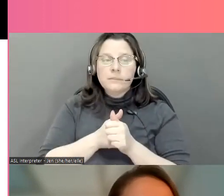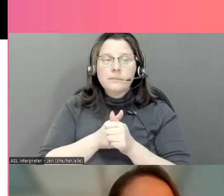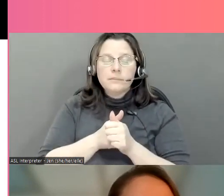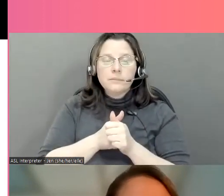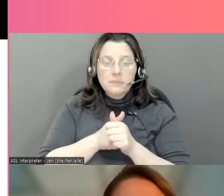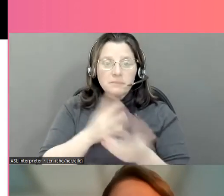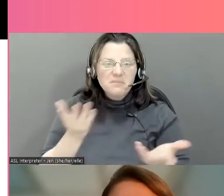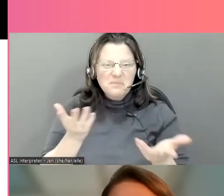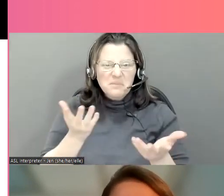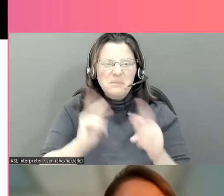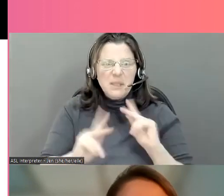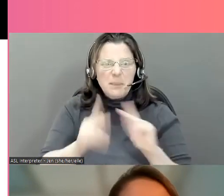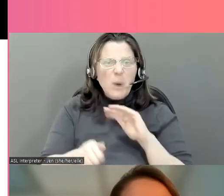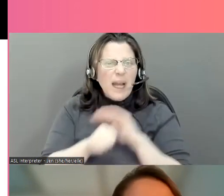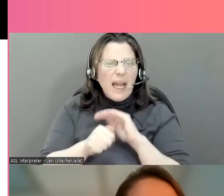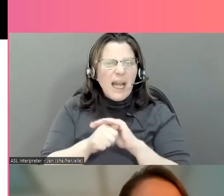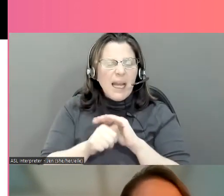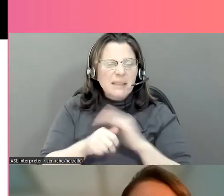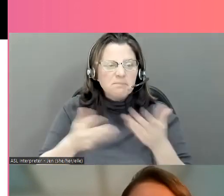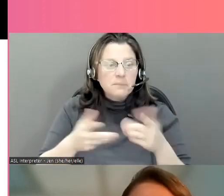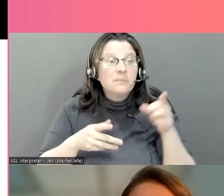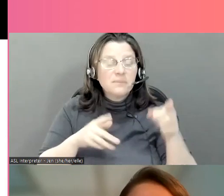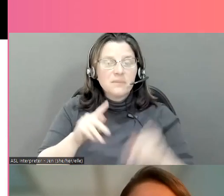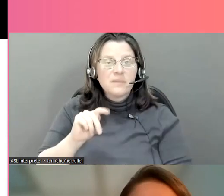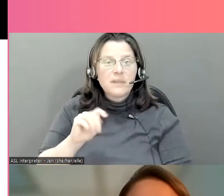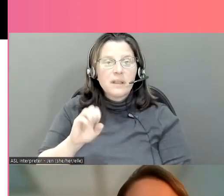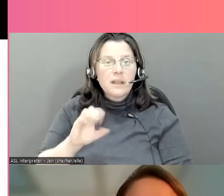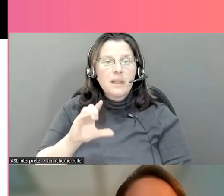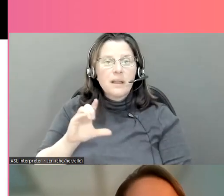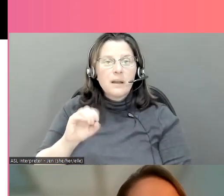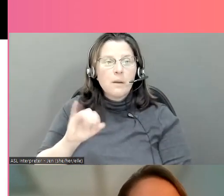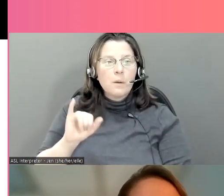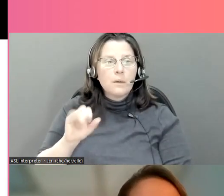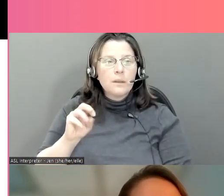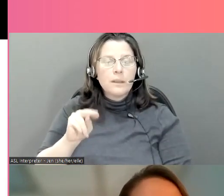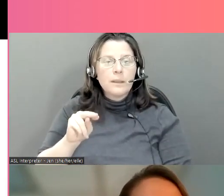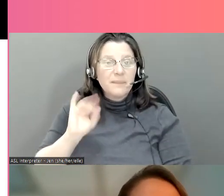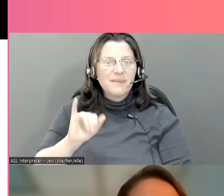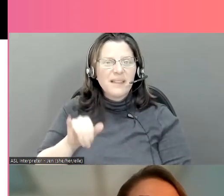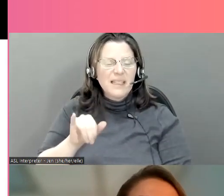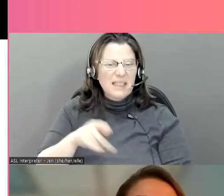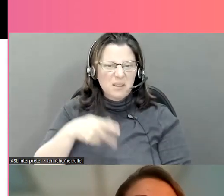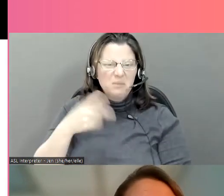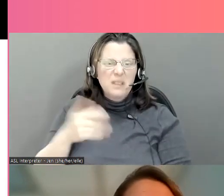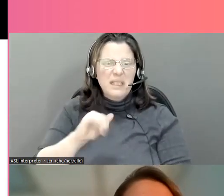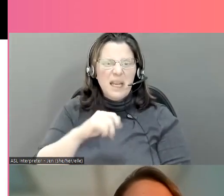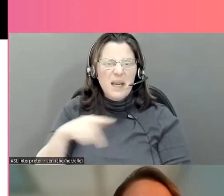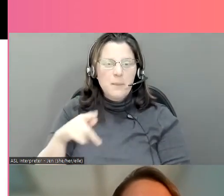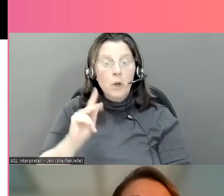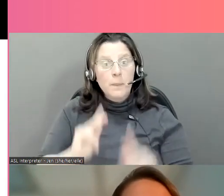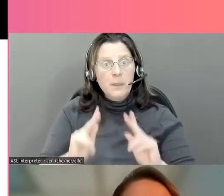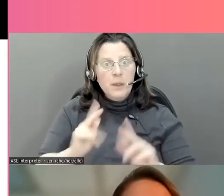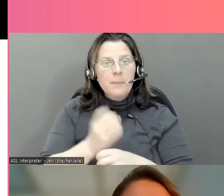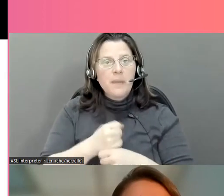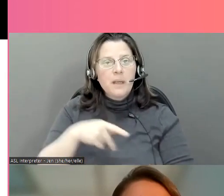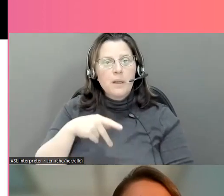plateforme qui s'appelle Telonyme, peuvent répandre la haine. Telonyme est une plateforme qui est devenue populaire pendant le confinement. Ses principales caractéristiques